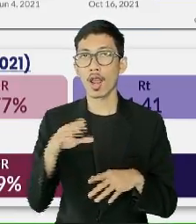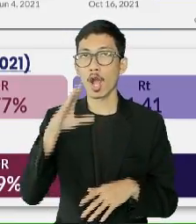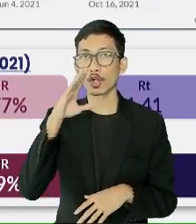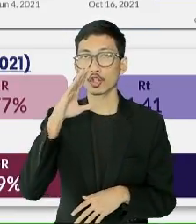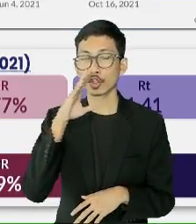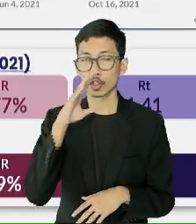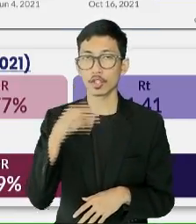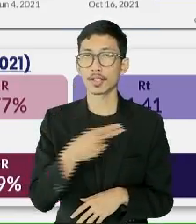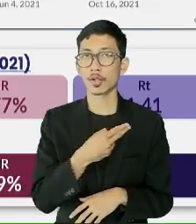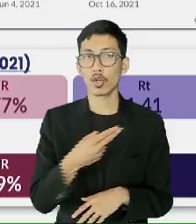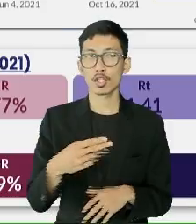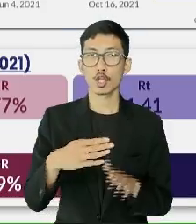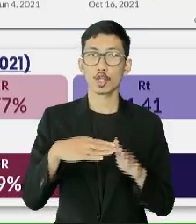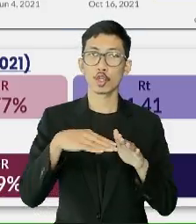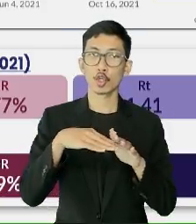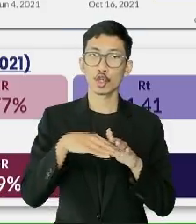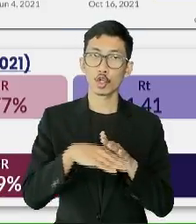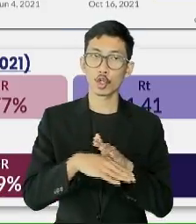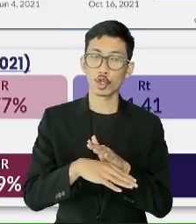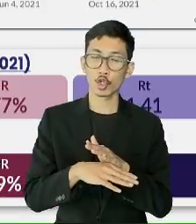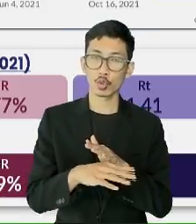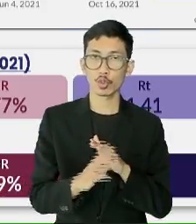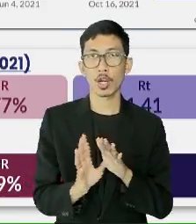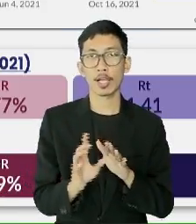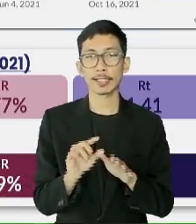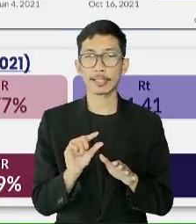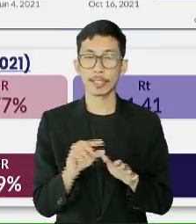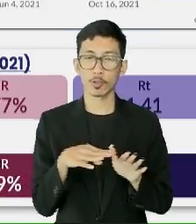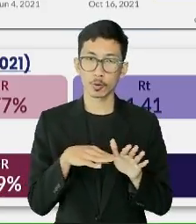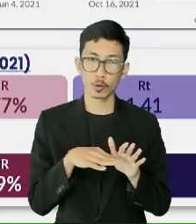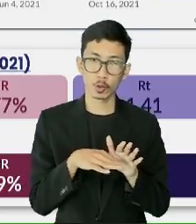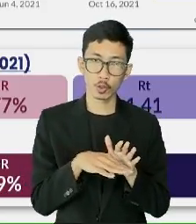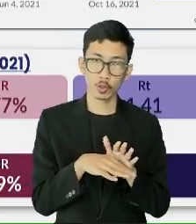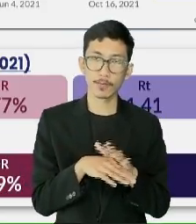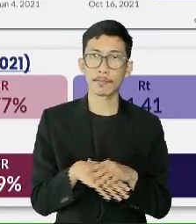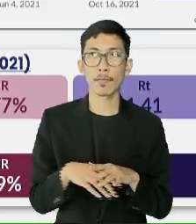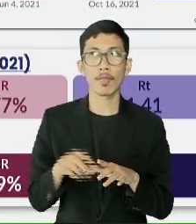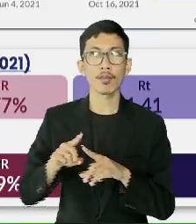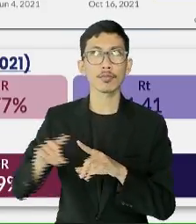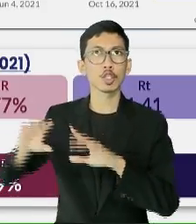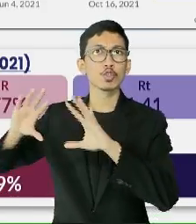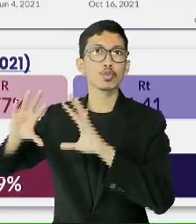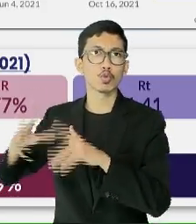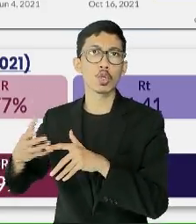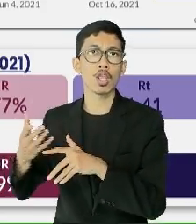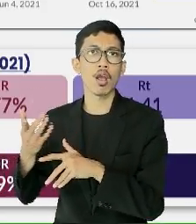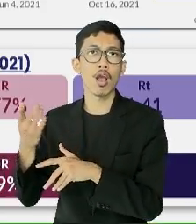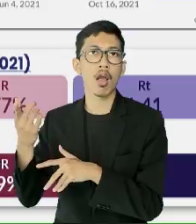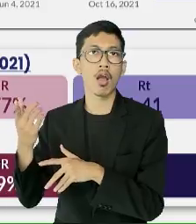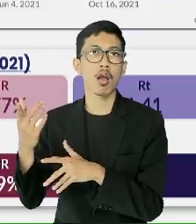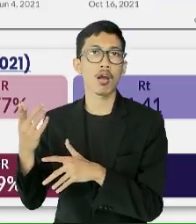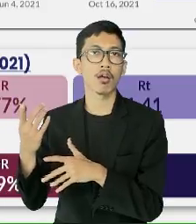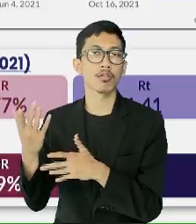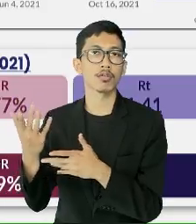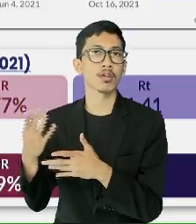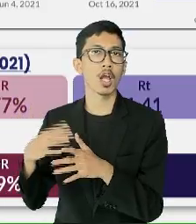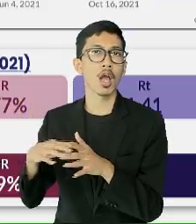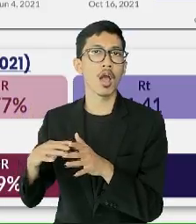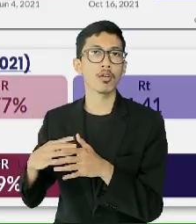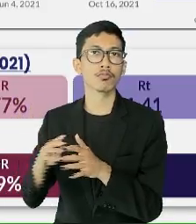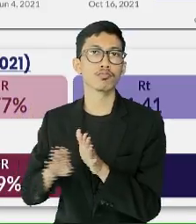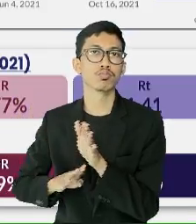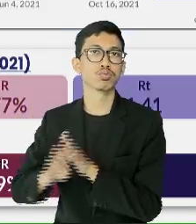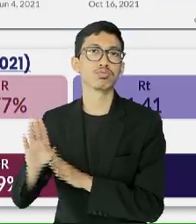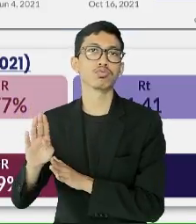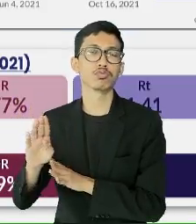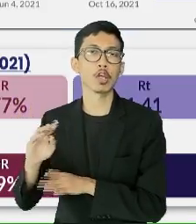sudah mulai turun dari lonjakan kasus kedua, namun dunia justru mulai memasuki lonjakan kasus ketiga,